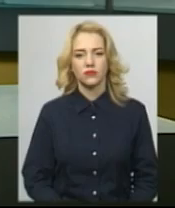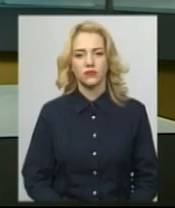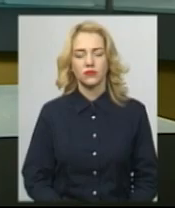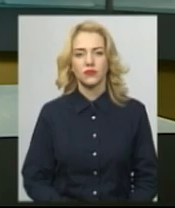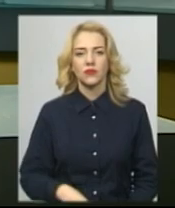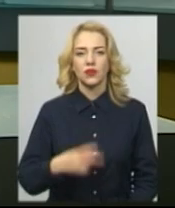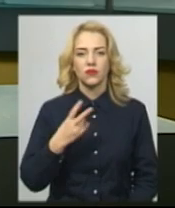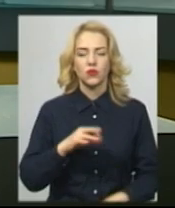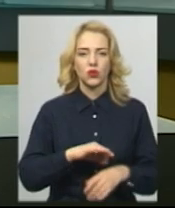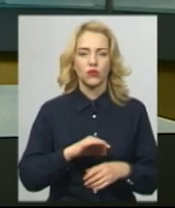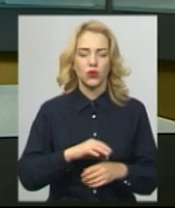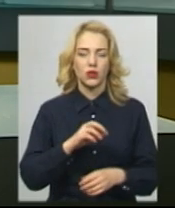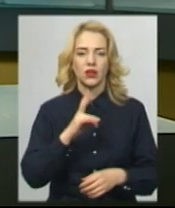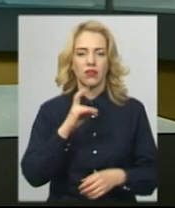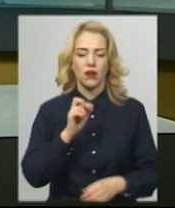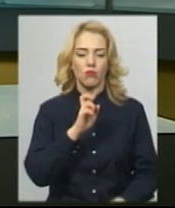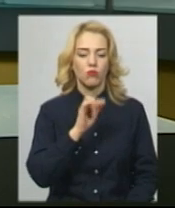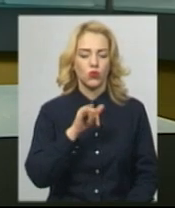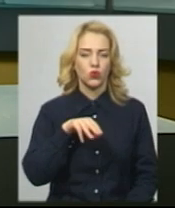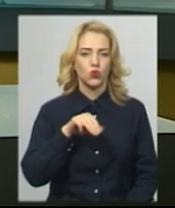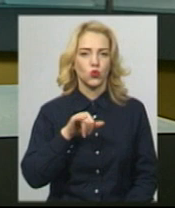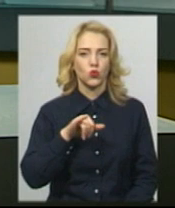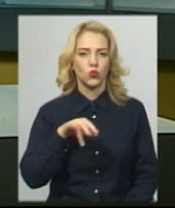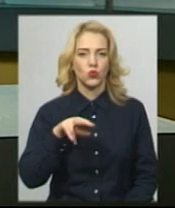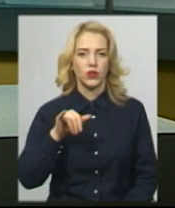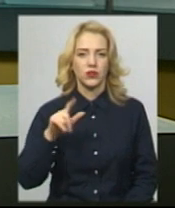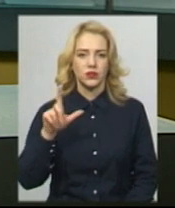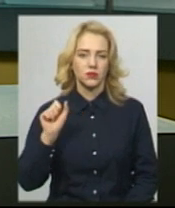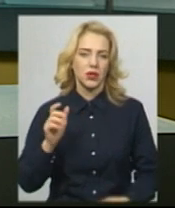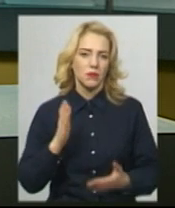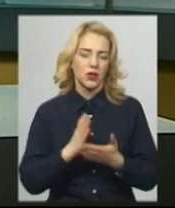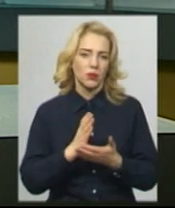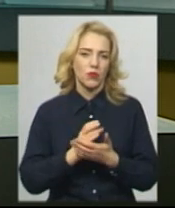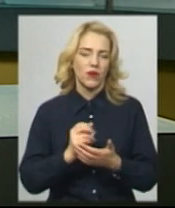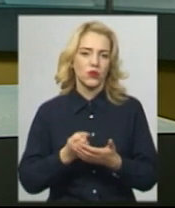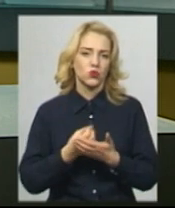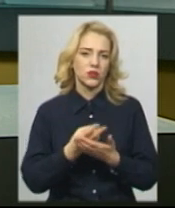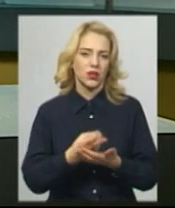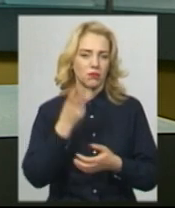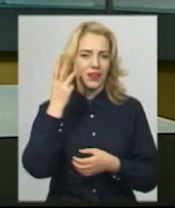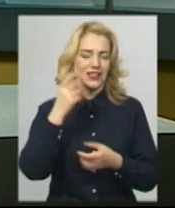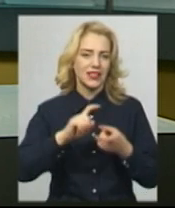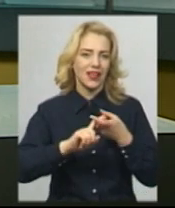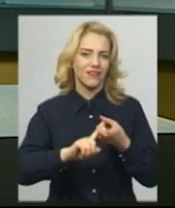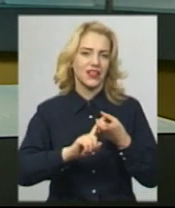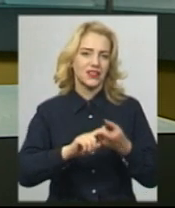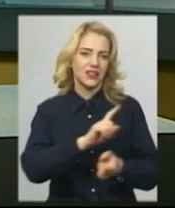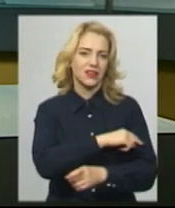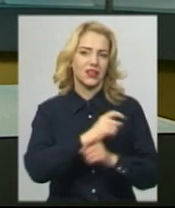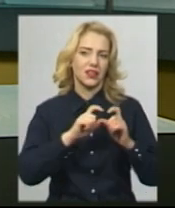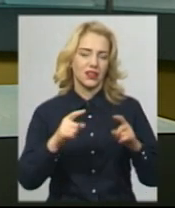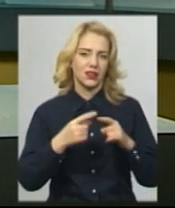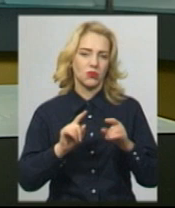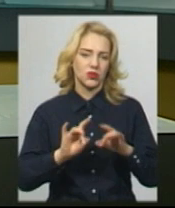Двоє хворих на ботулізм перебуває зараз у стаціонарі Хмельницької міської інфекційної лікарні. Про це розповіла заступник головного